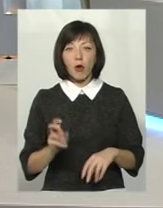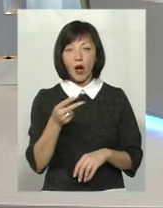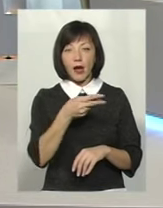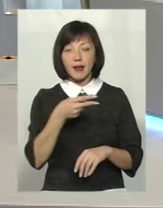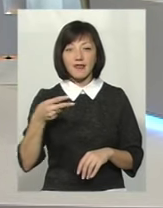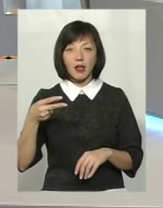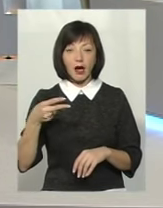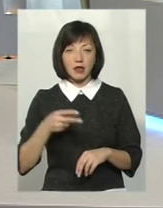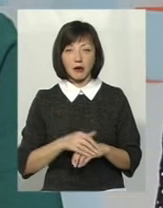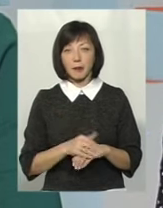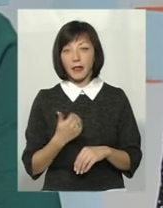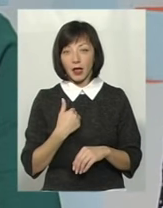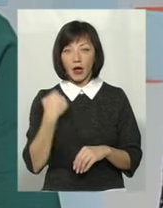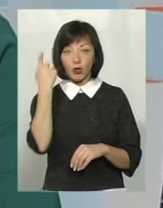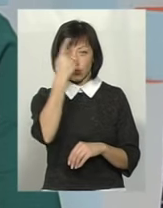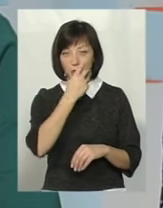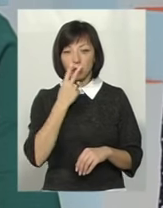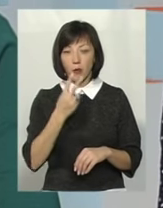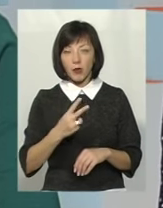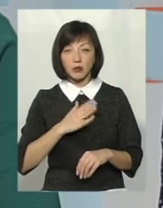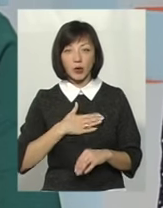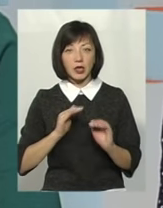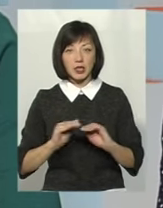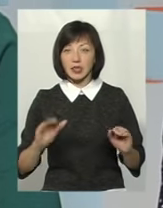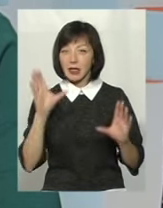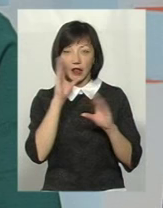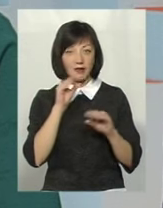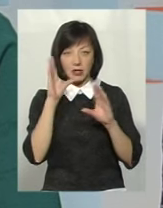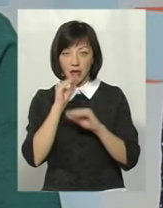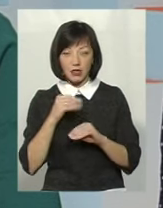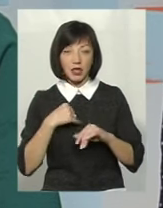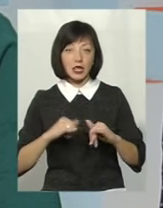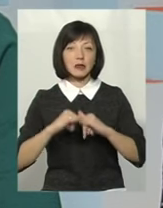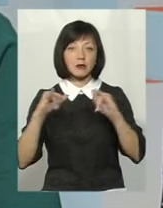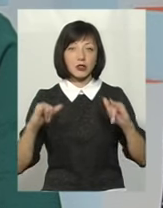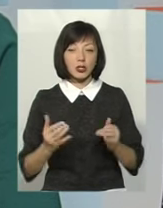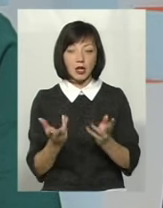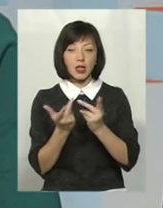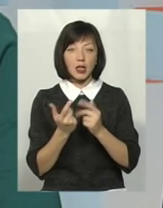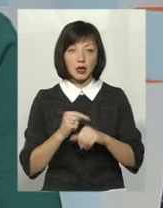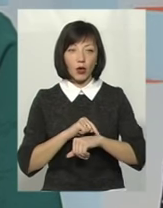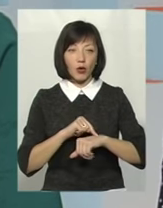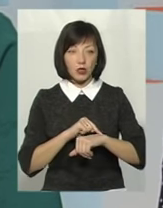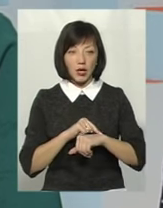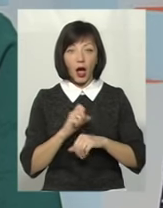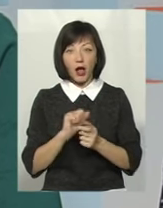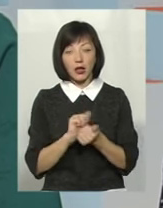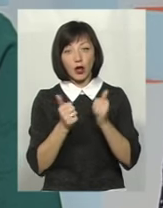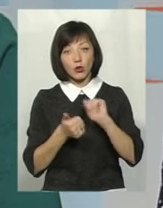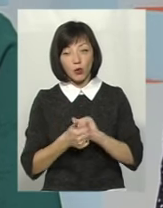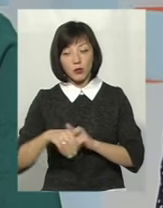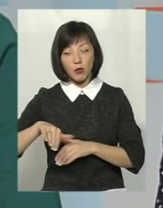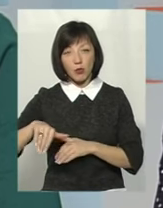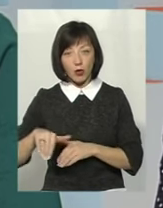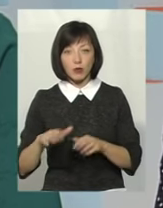І я особисто побачила, що мої діти не встигають, не справляються, я збільшила кількість годин. А натомість потім